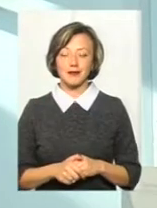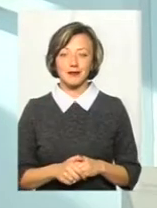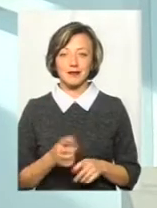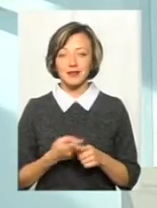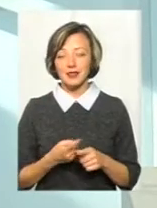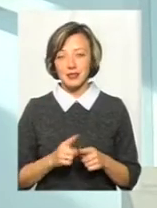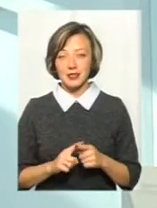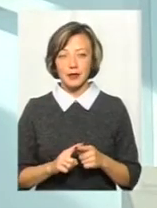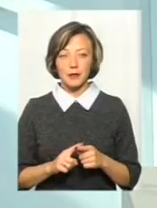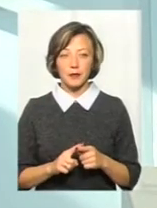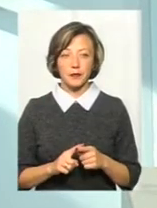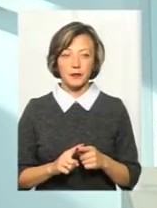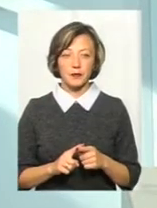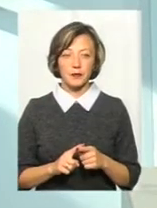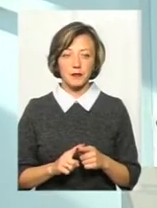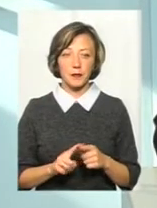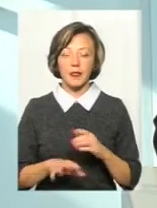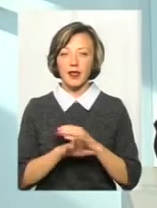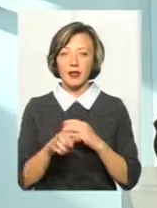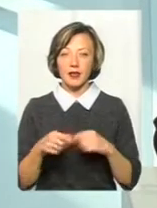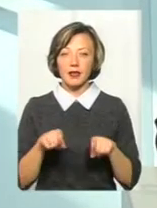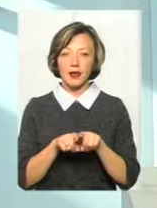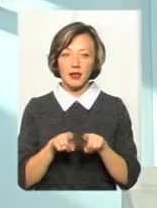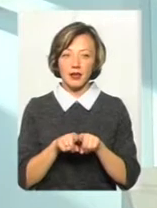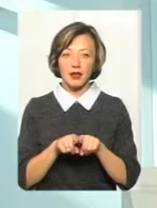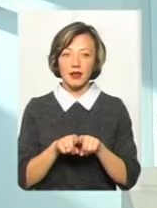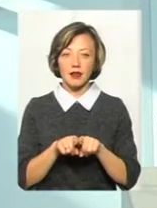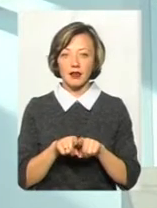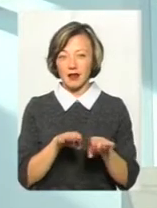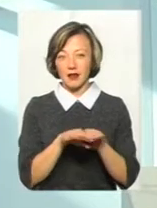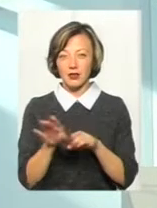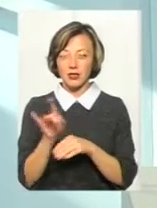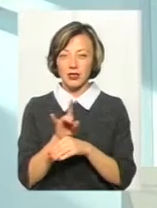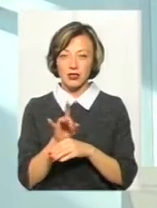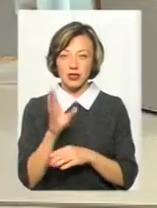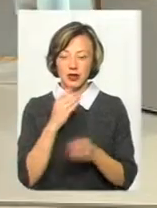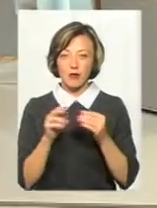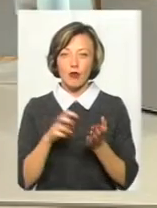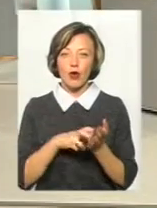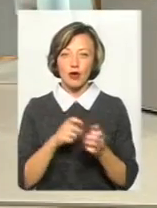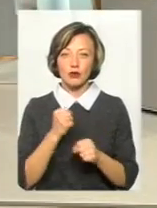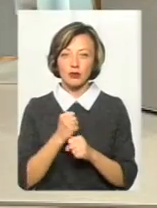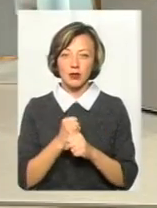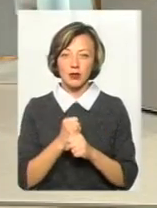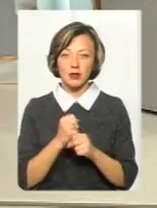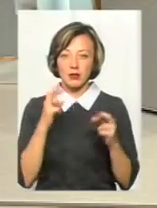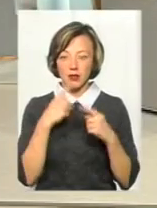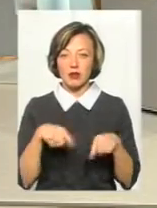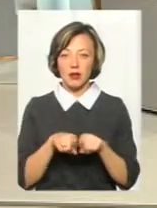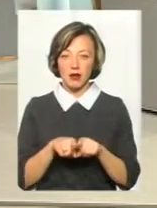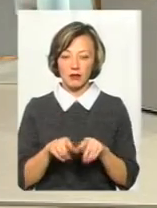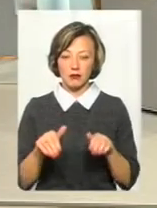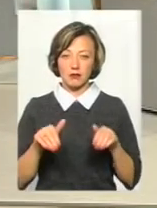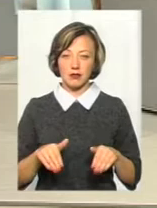Це, як правило, крадії, такі на рівні шахраїв, вони бояться щось зробити, і вони також